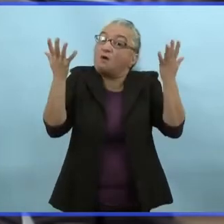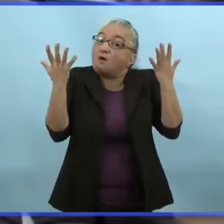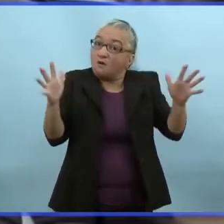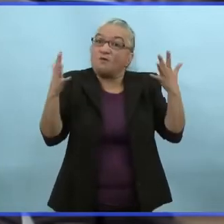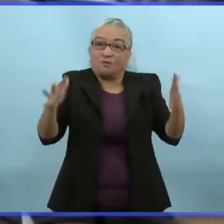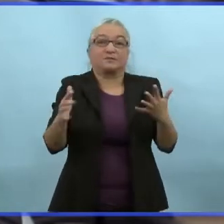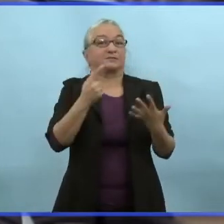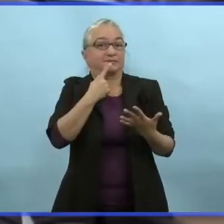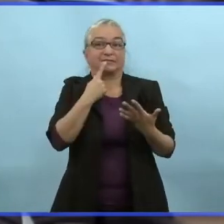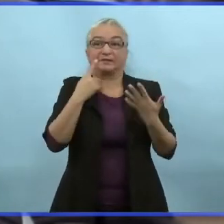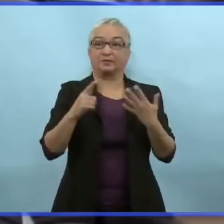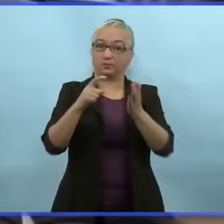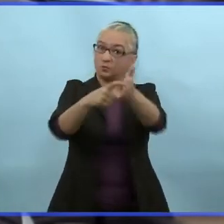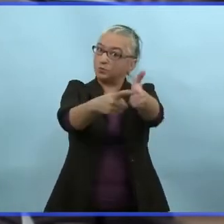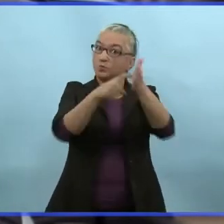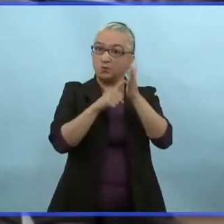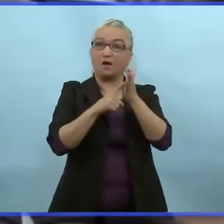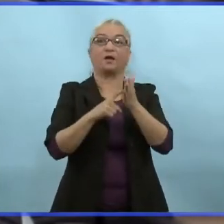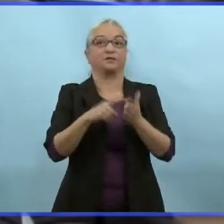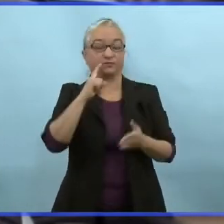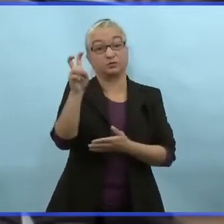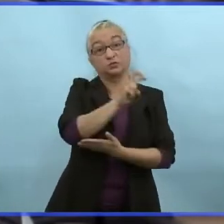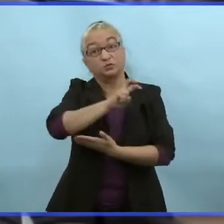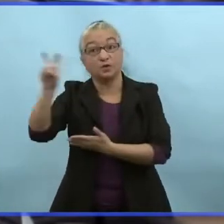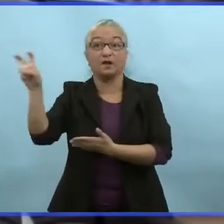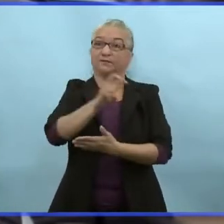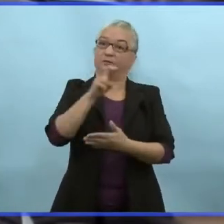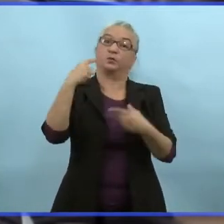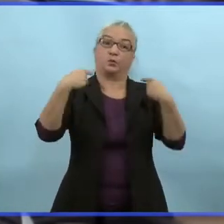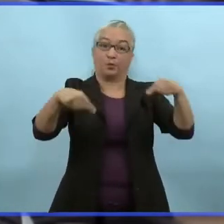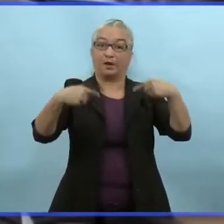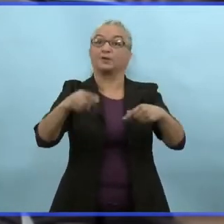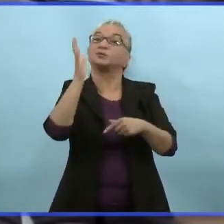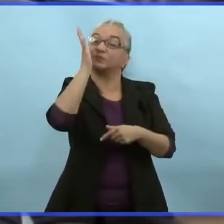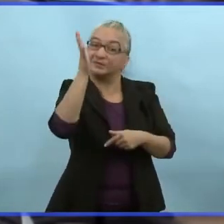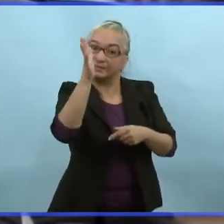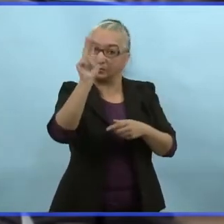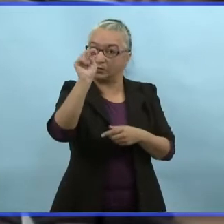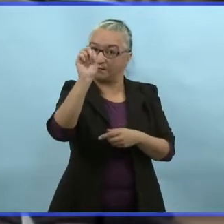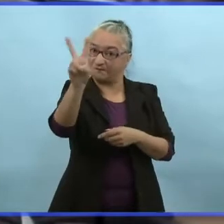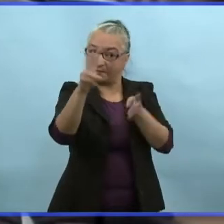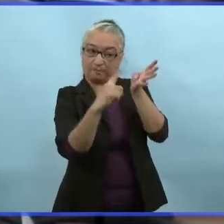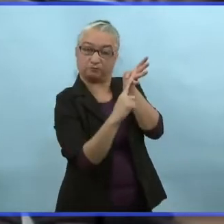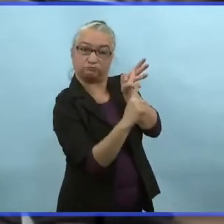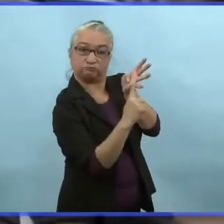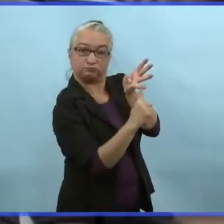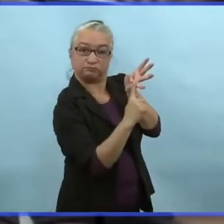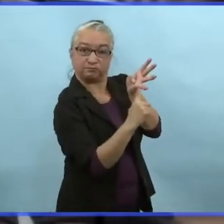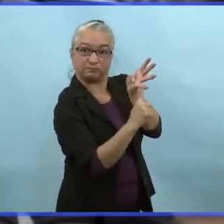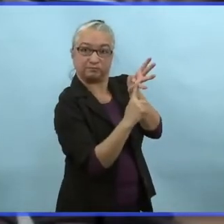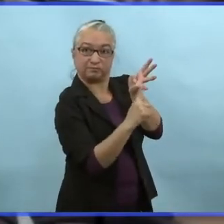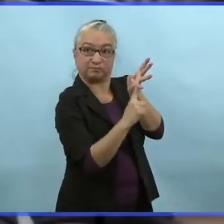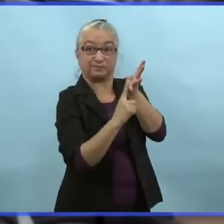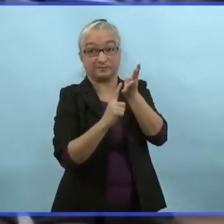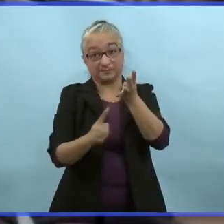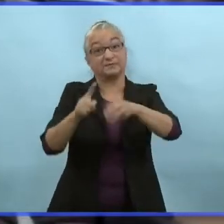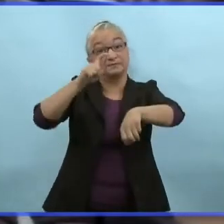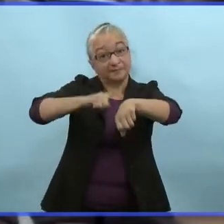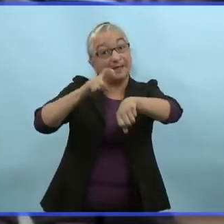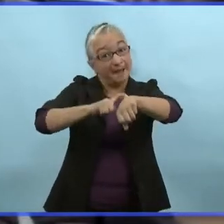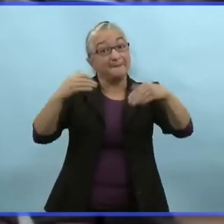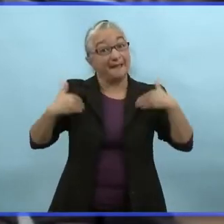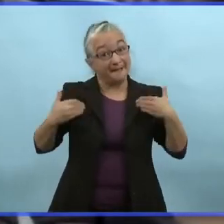annoncé que cette preuve de vaccination sera obligatoire à partir de la fin novembre.